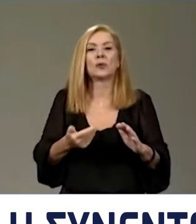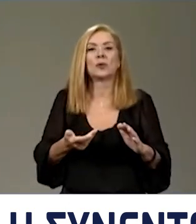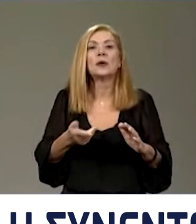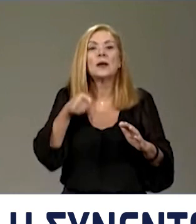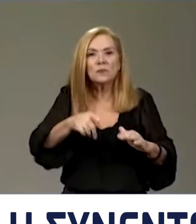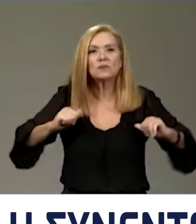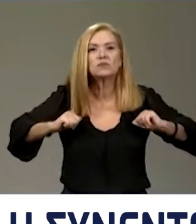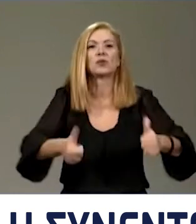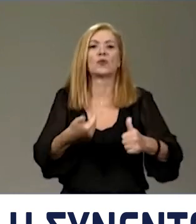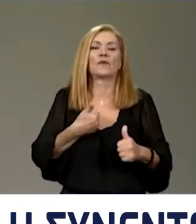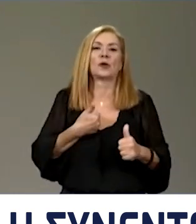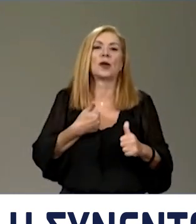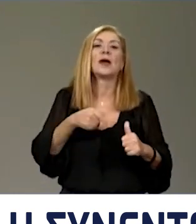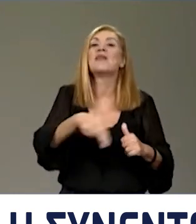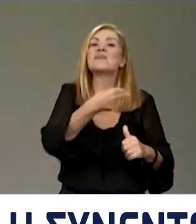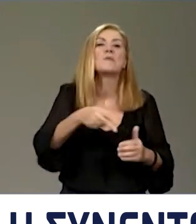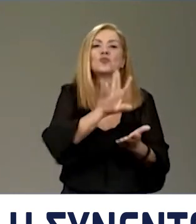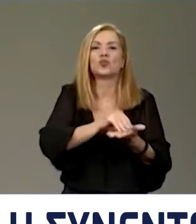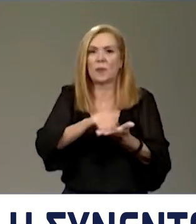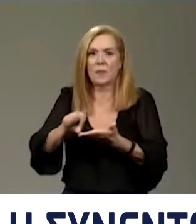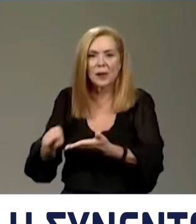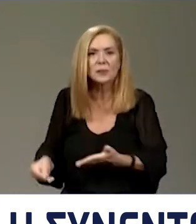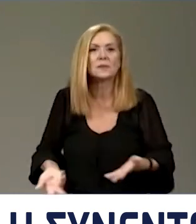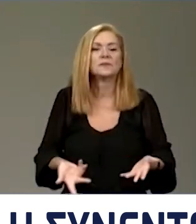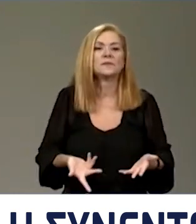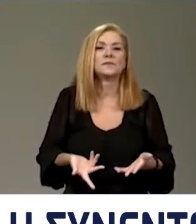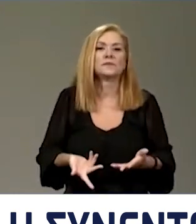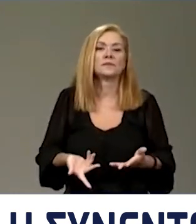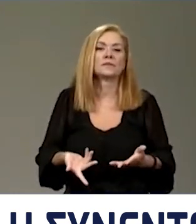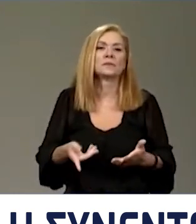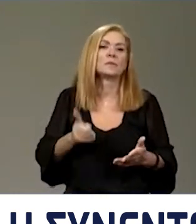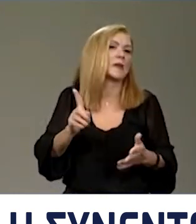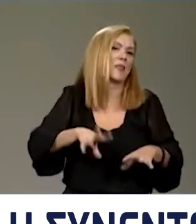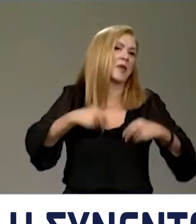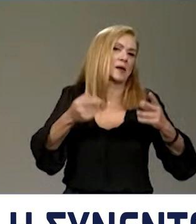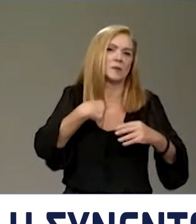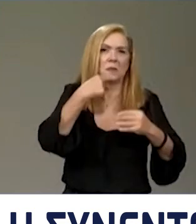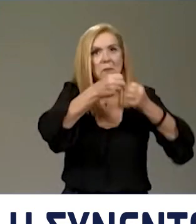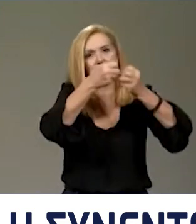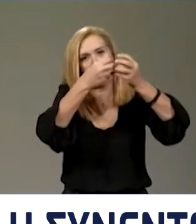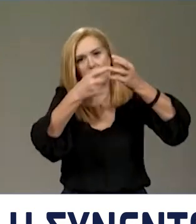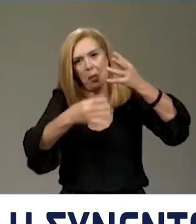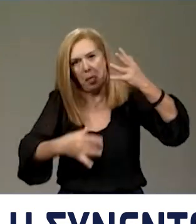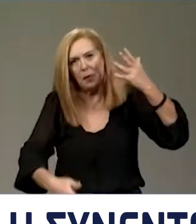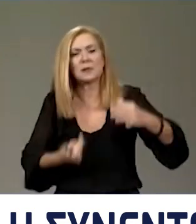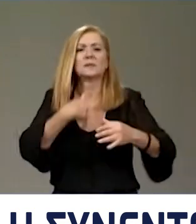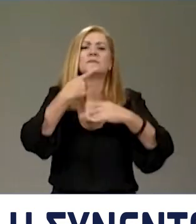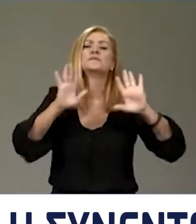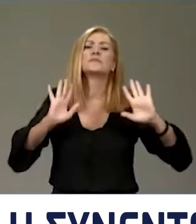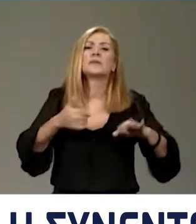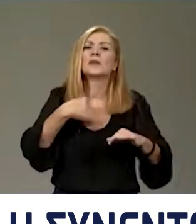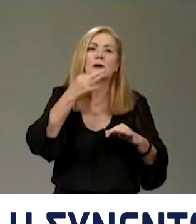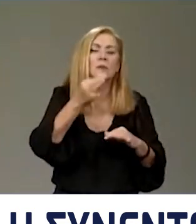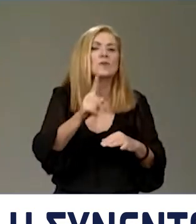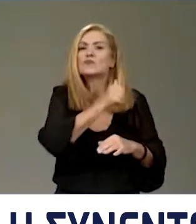πρωτοβουλίες στο ζήτημα του σούπερ μάρκετ. Εκεί δεν χρειάζεται πάλι να παρρυθμίσω αυτά τα οποία έχουμε κάνει. Συγκρατώ μόνο